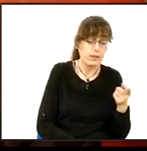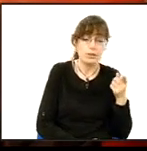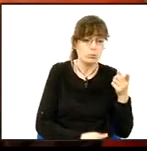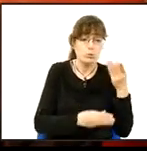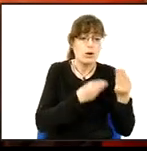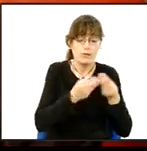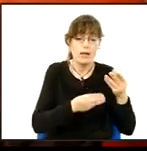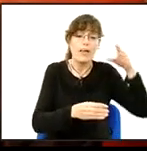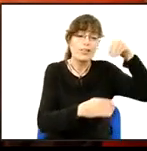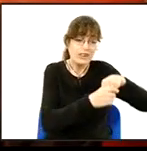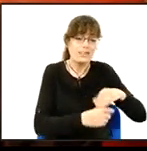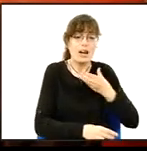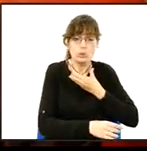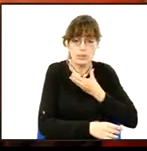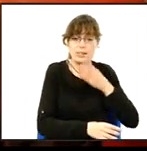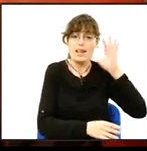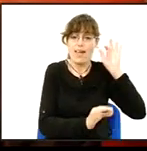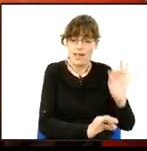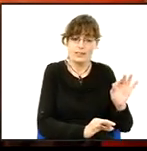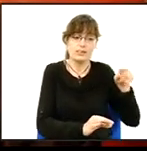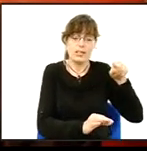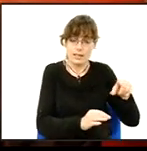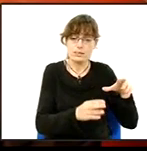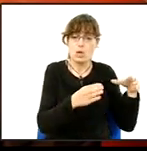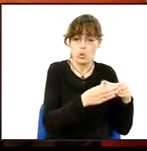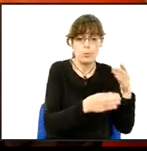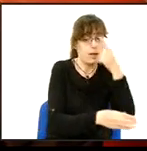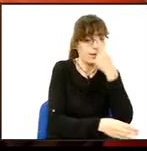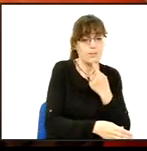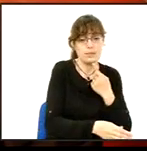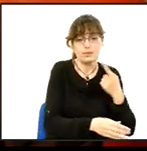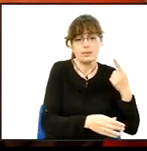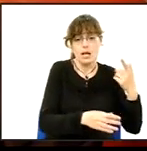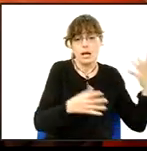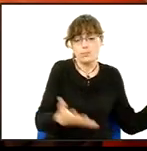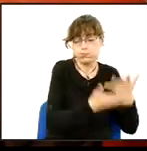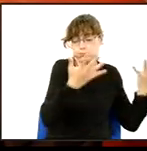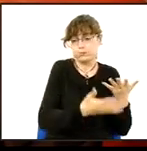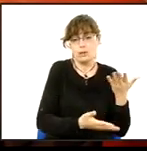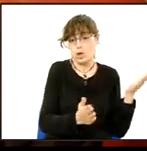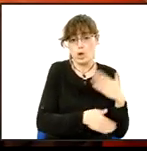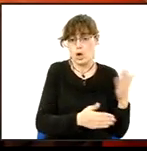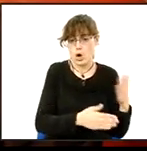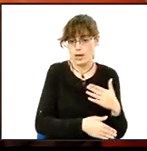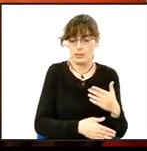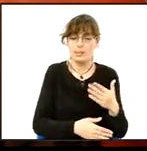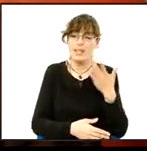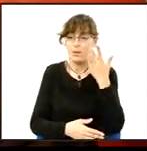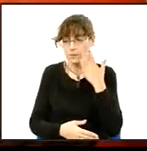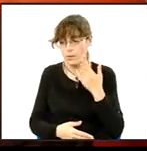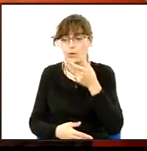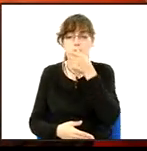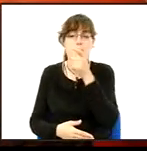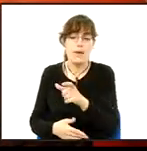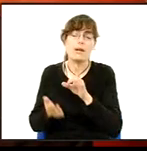forma part del nostre consistori. Aquest grup que forma part aquí i els que representen no és violent. Jo li demano, sisplau, que tregui aquesta